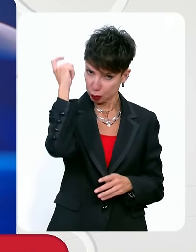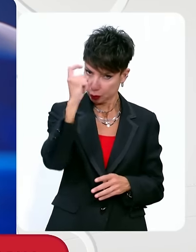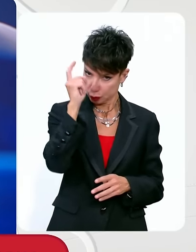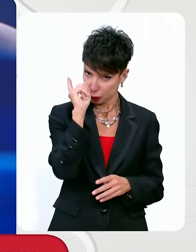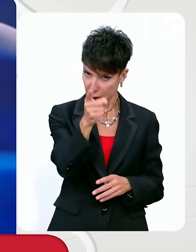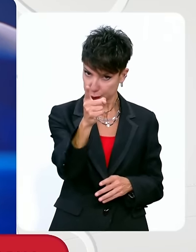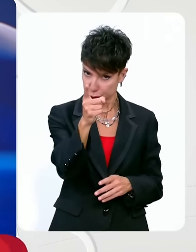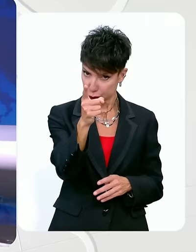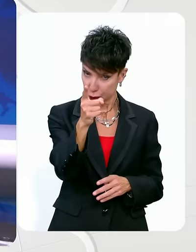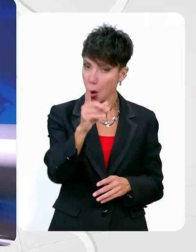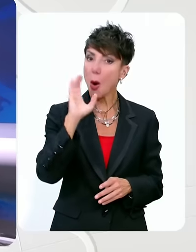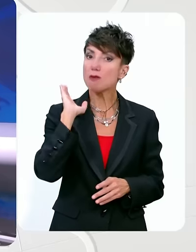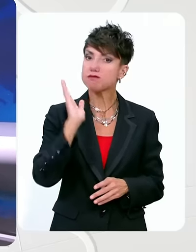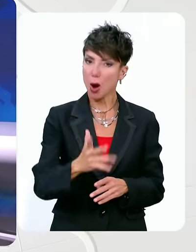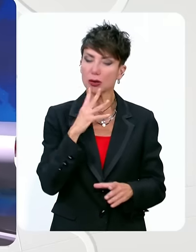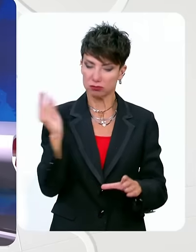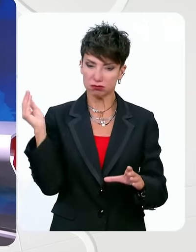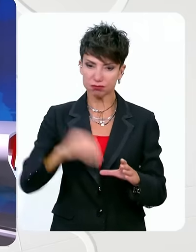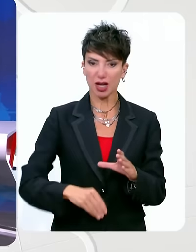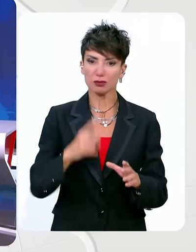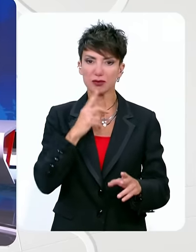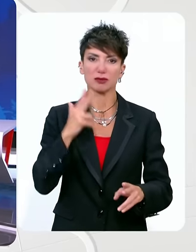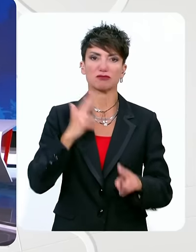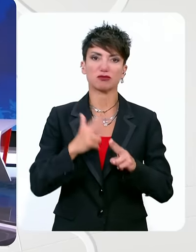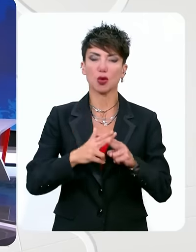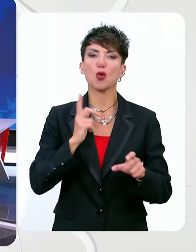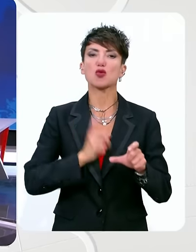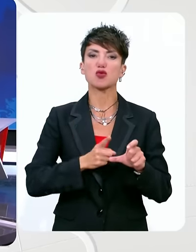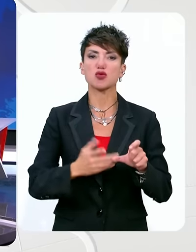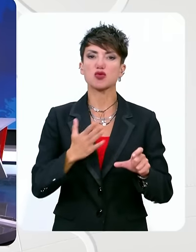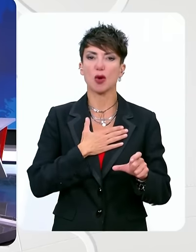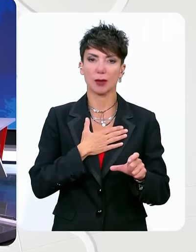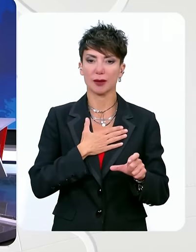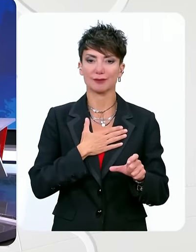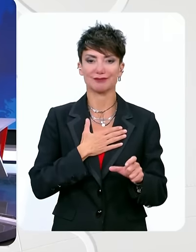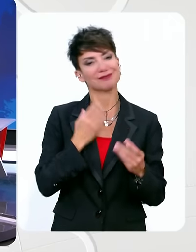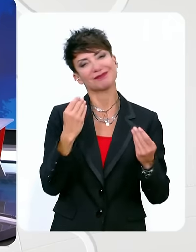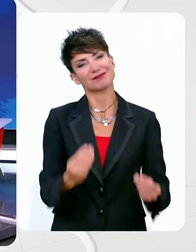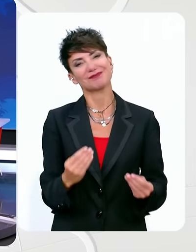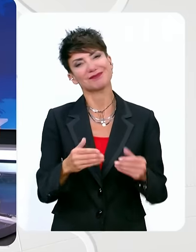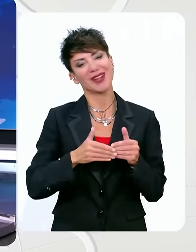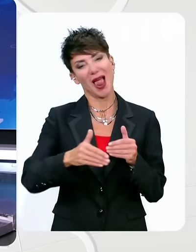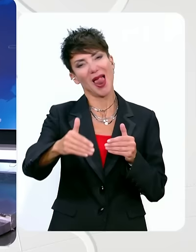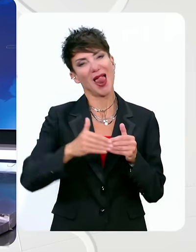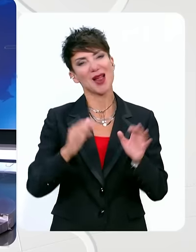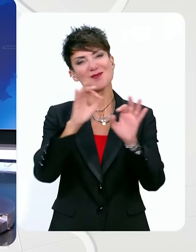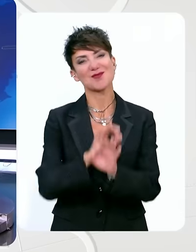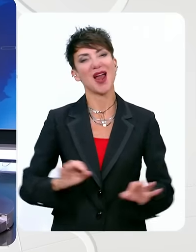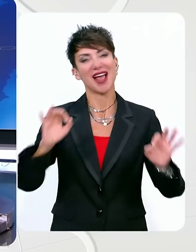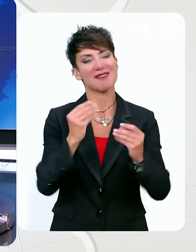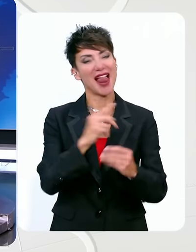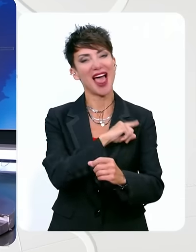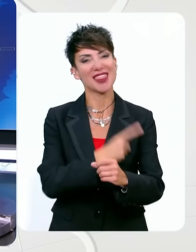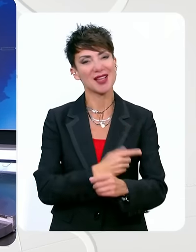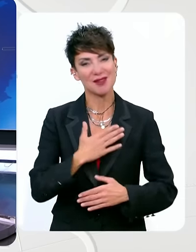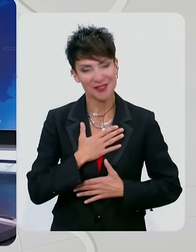και να δώσει αποφασιστικά την ψήφο του στο ΚΚΕ. Καλό υπόλοιπο προεκλογικής μάχης, κύριε Κουτσούμπα, και καλή δύναμη να